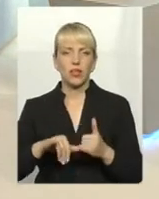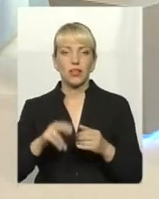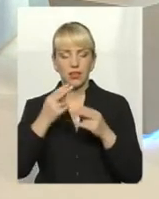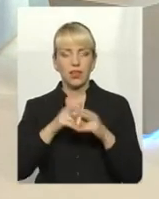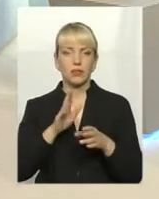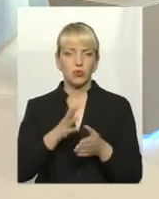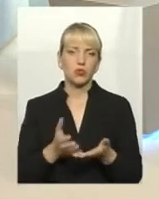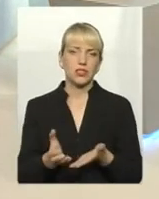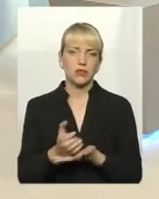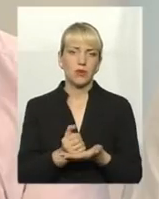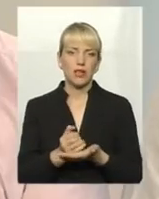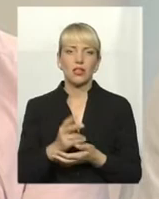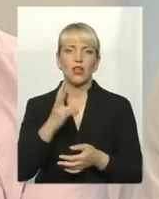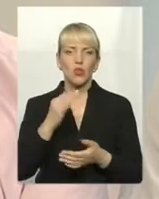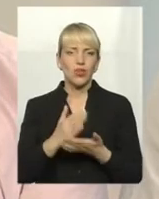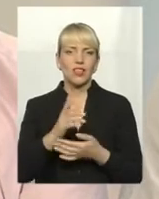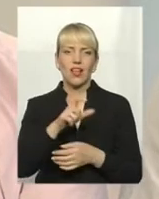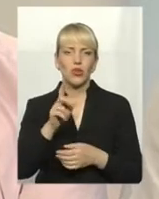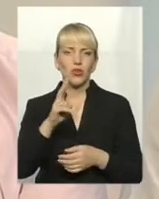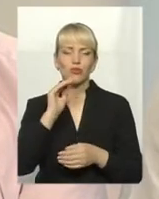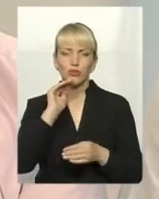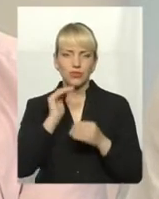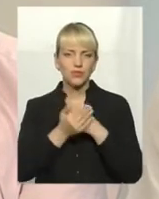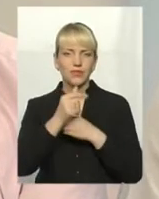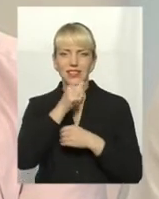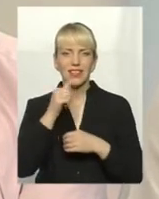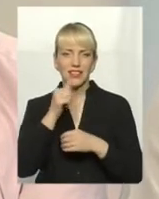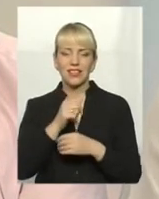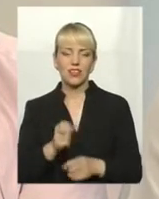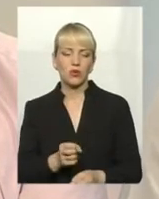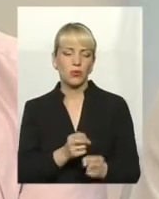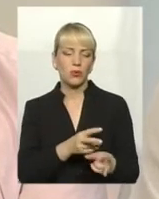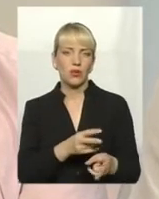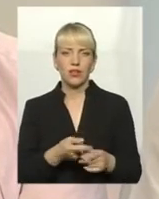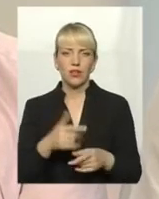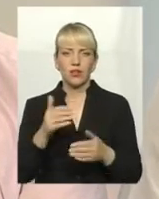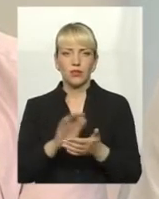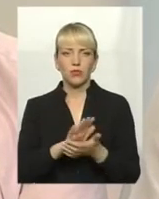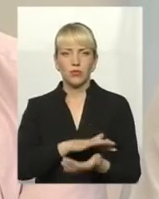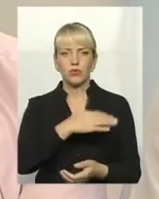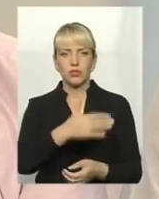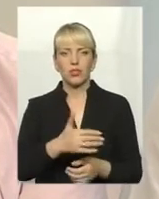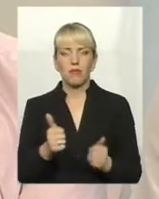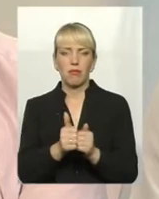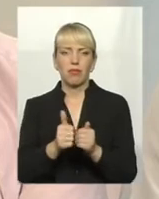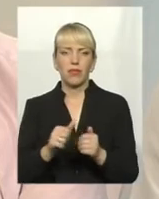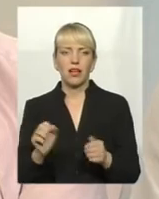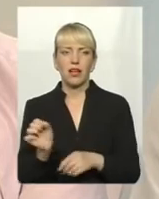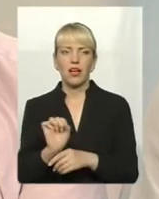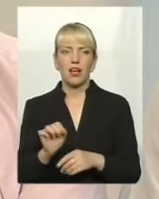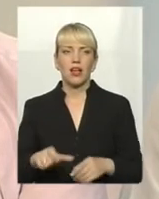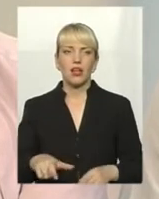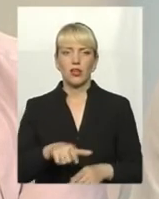Разом з тим, хтось вивіз тихенько, їде десь на город, десь їде на відпочинок, викинув придорожну полосу, ми побачили